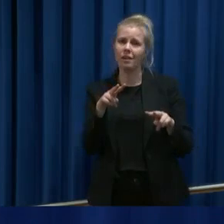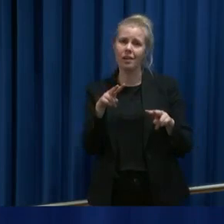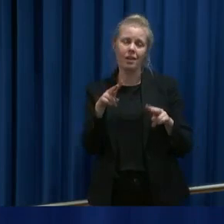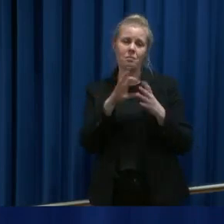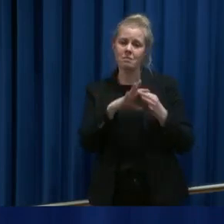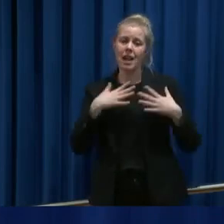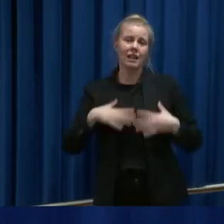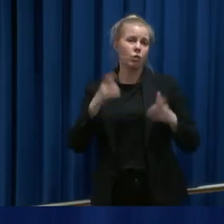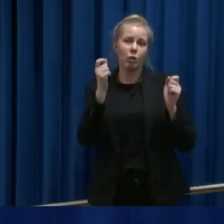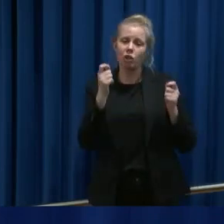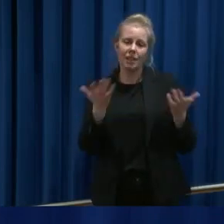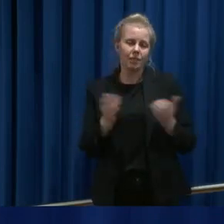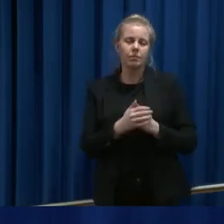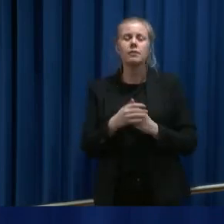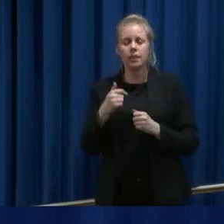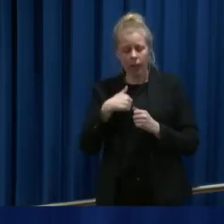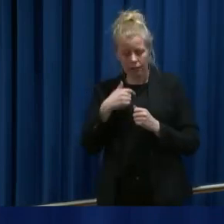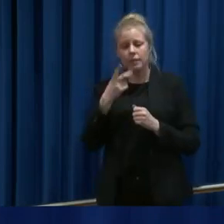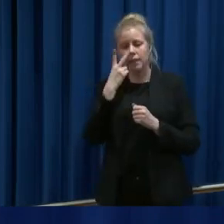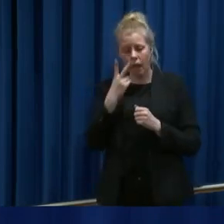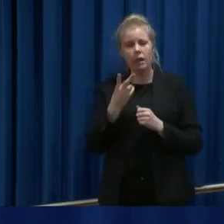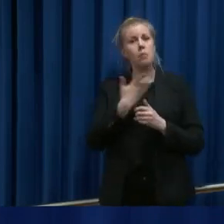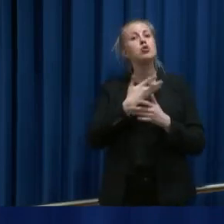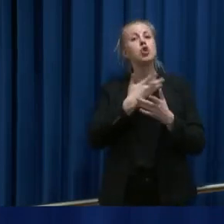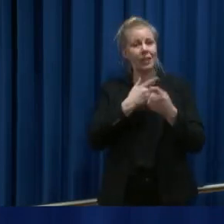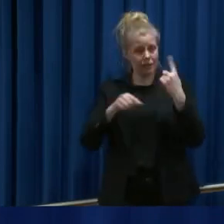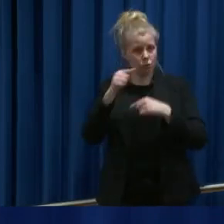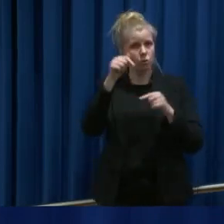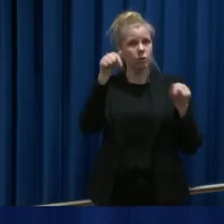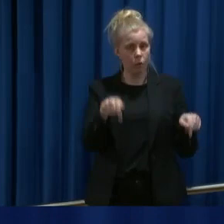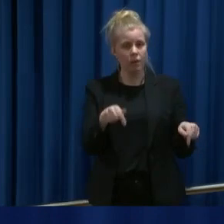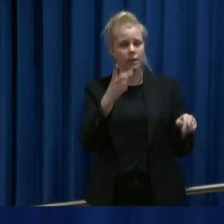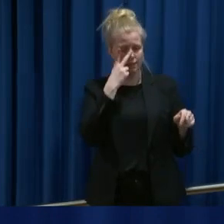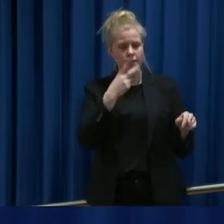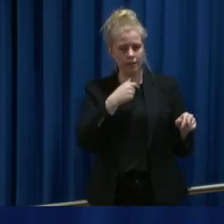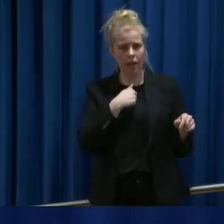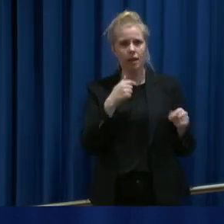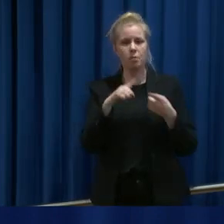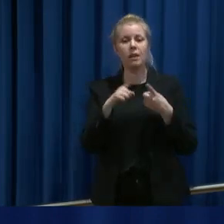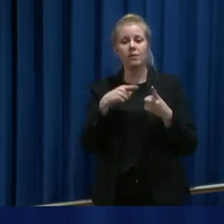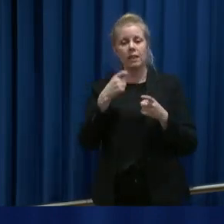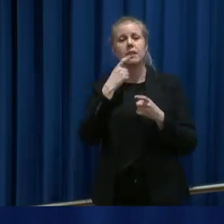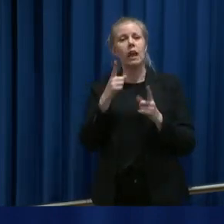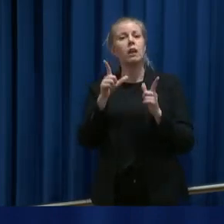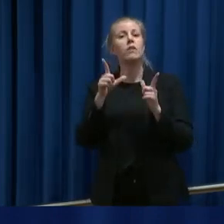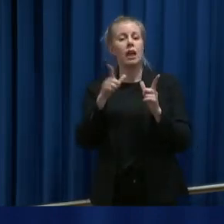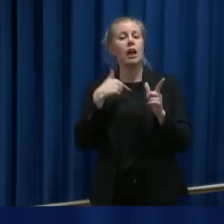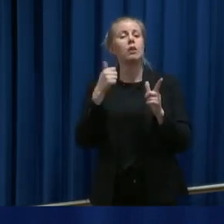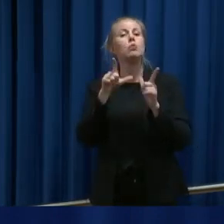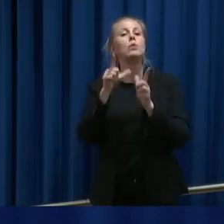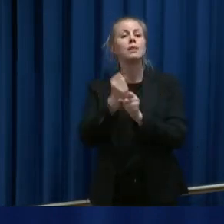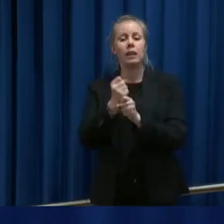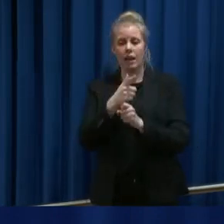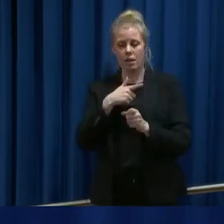helseopplysninger og annet. Jeg registrerer at det er høyst omdiskutert. Det vi har sagt er at er usikkerhet rundt de